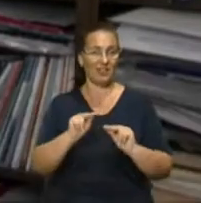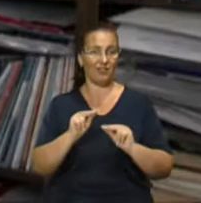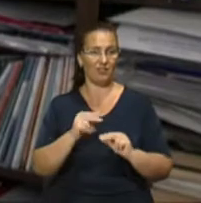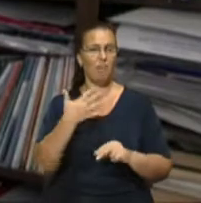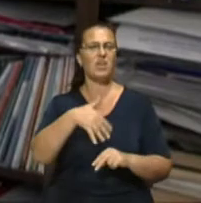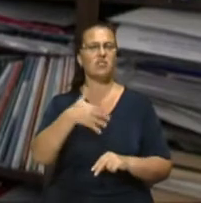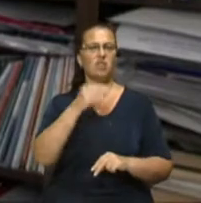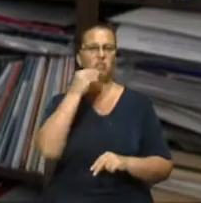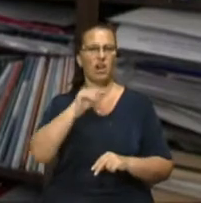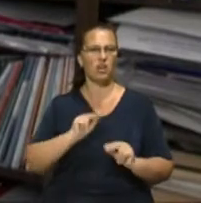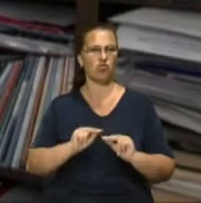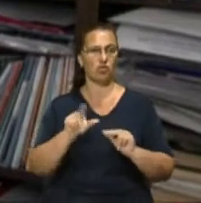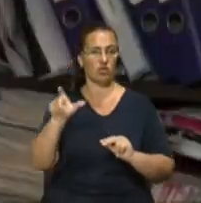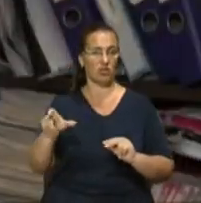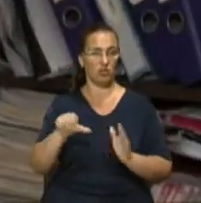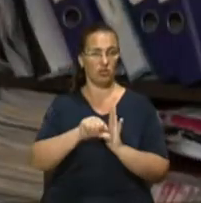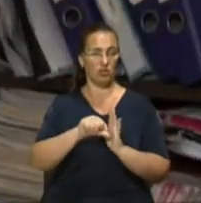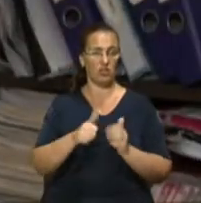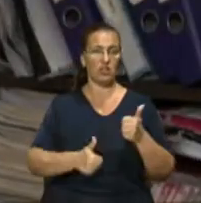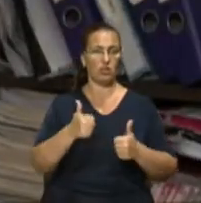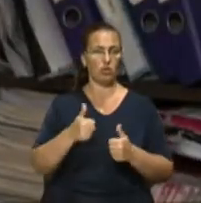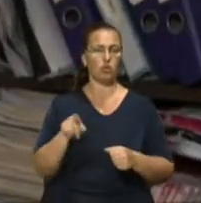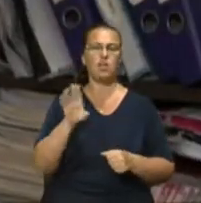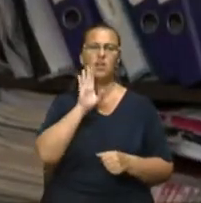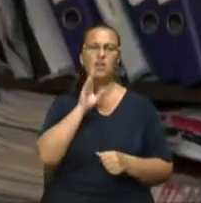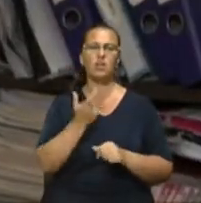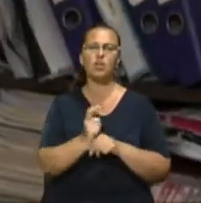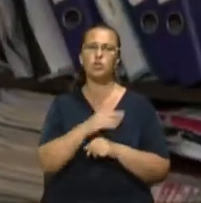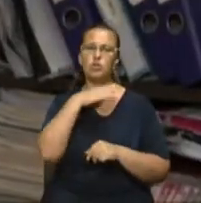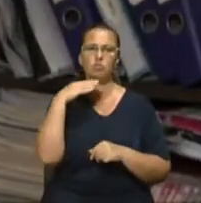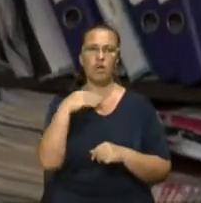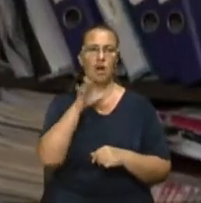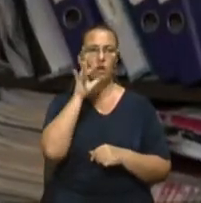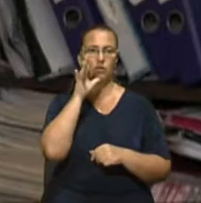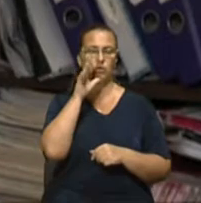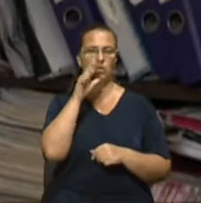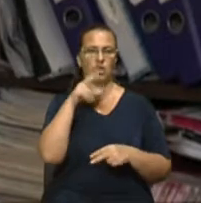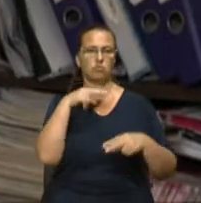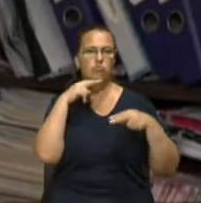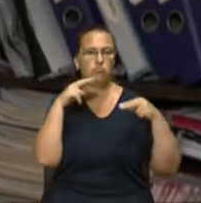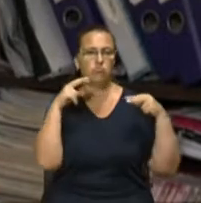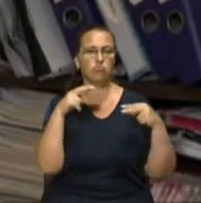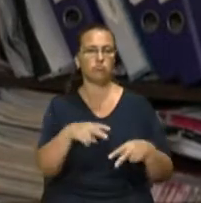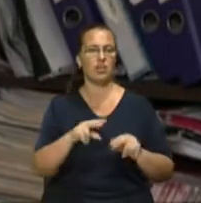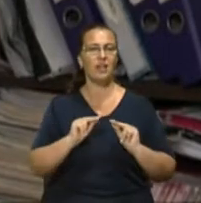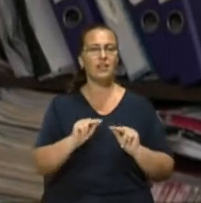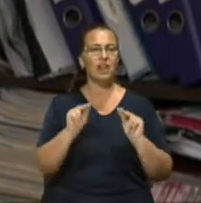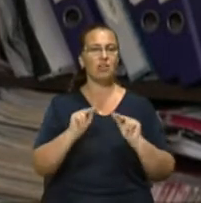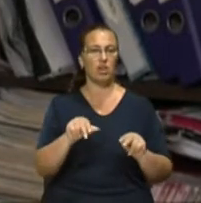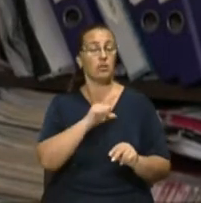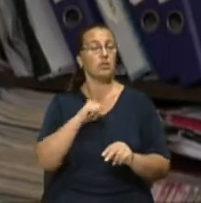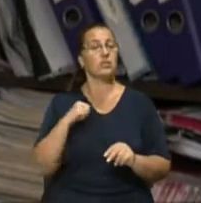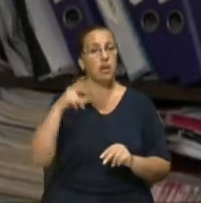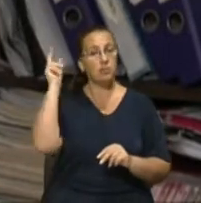вчителів, учасників конкурсу. Вона дуже багато часу виділяє, приділяє навчання, сама